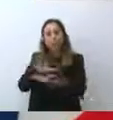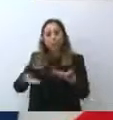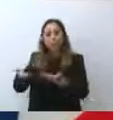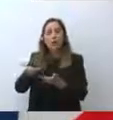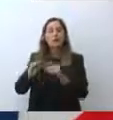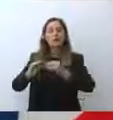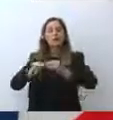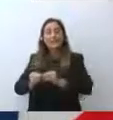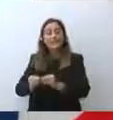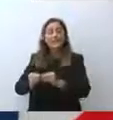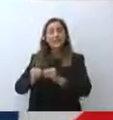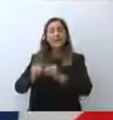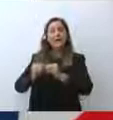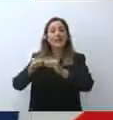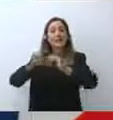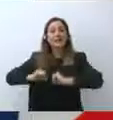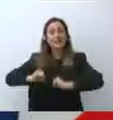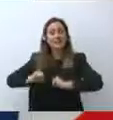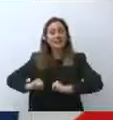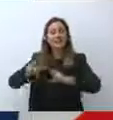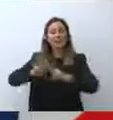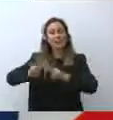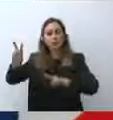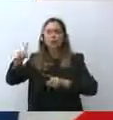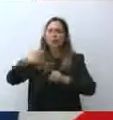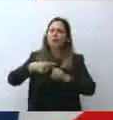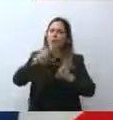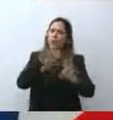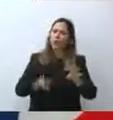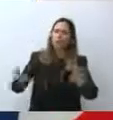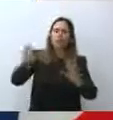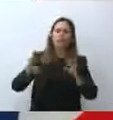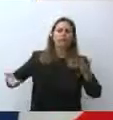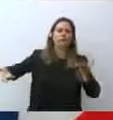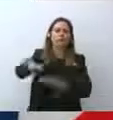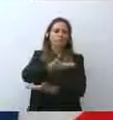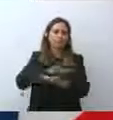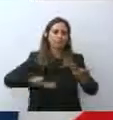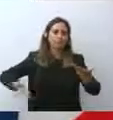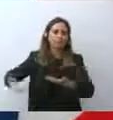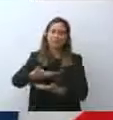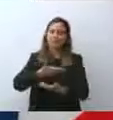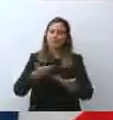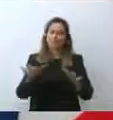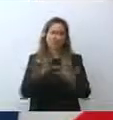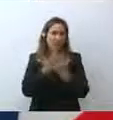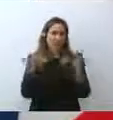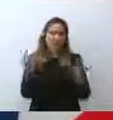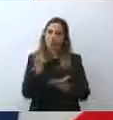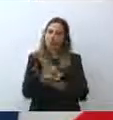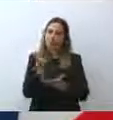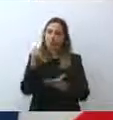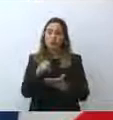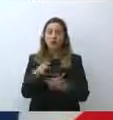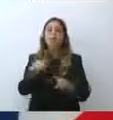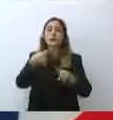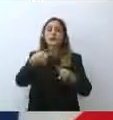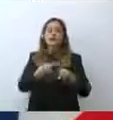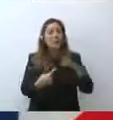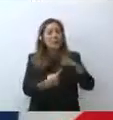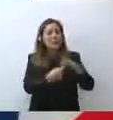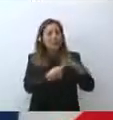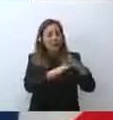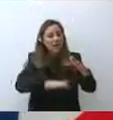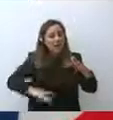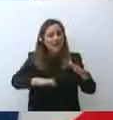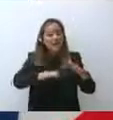e le Regioni. È chiaro che un ringraziamento lo dobbiamo rivolgere ancora una volta al personale sanitario, ai volontari,